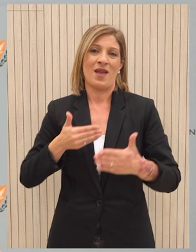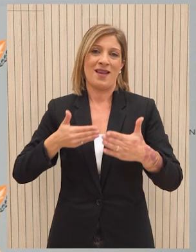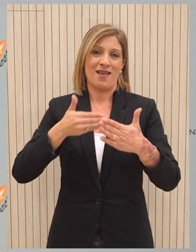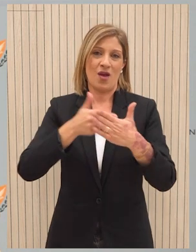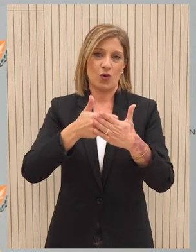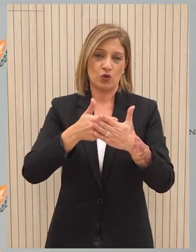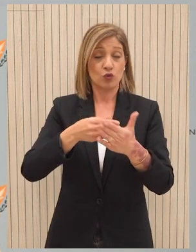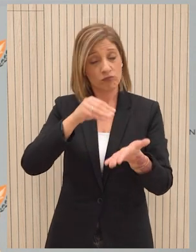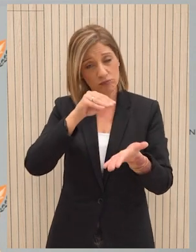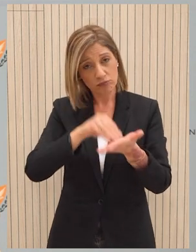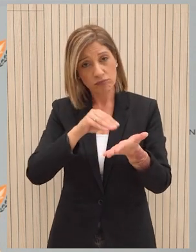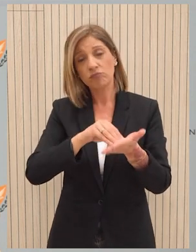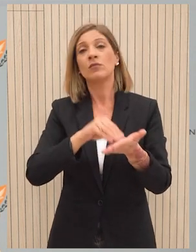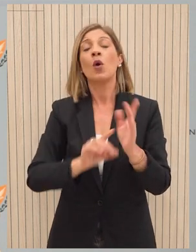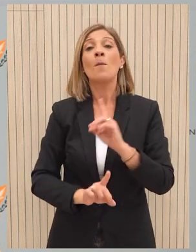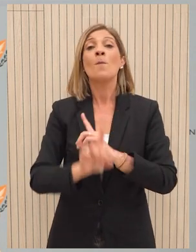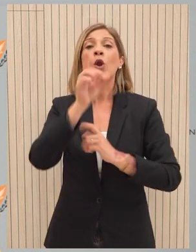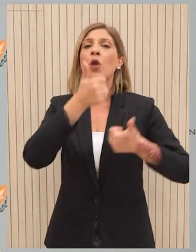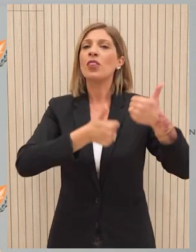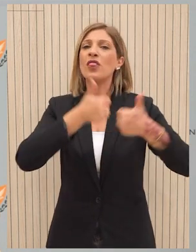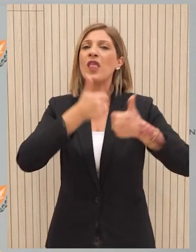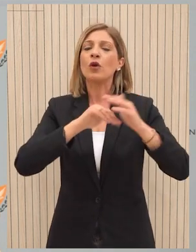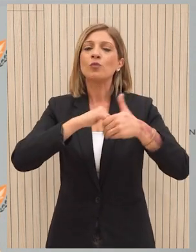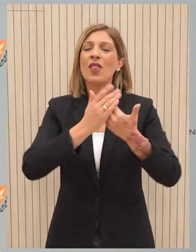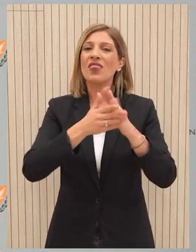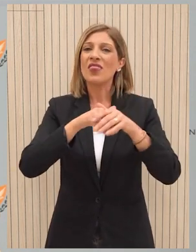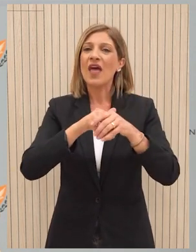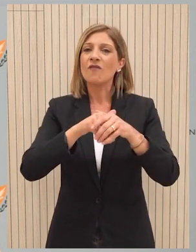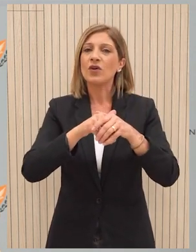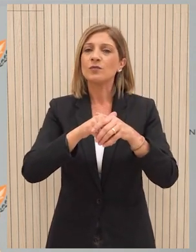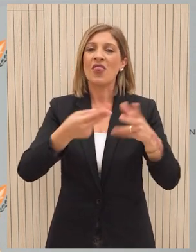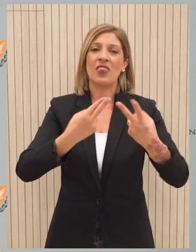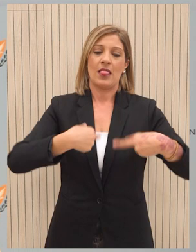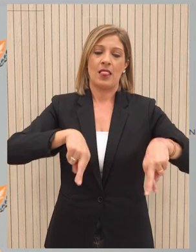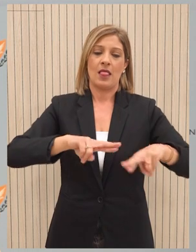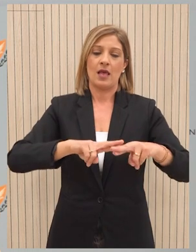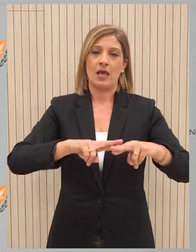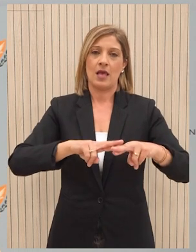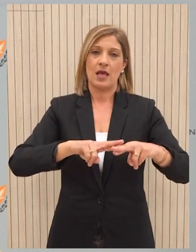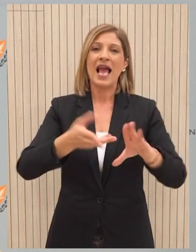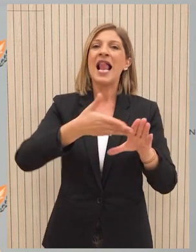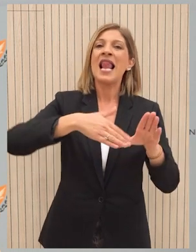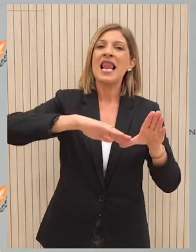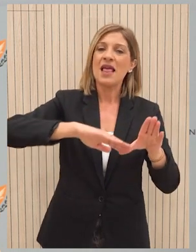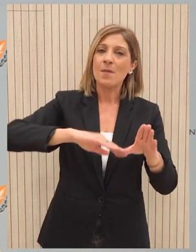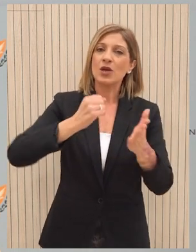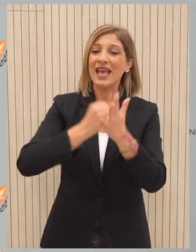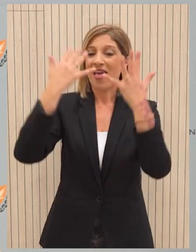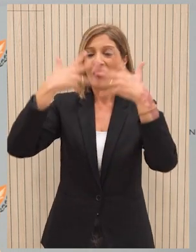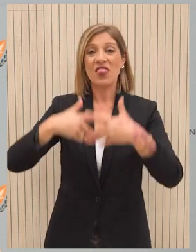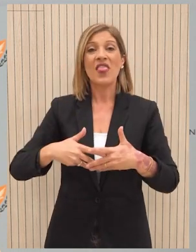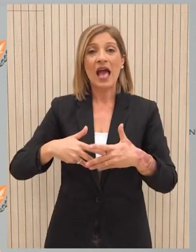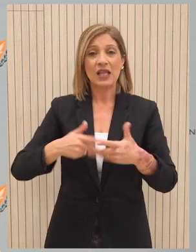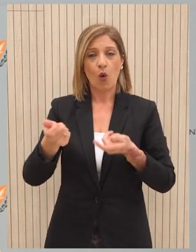Επίσης, σε σχέση με την πρώτη προκήρυξη εκδήλωσης ενδιαφέροντος που αφορά τα διοικητικά συμβούλια της Αρχής Λιμένων Κύπρου και του Θεατρικού